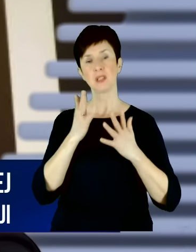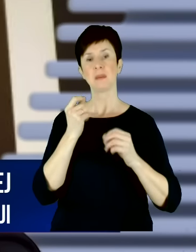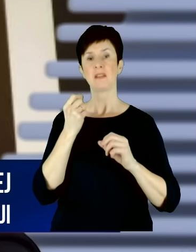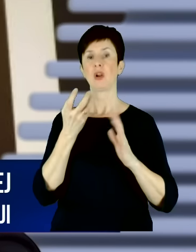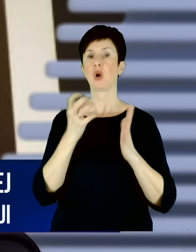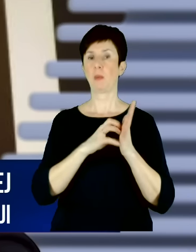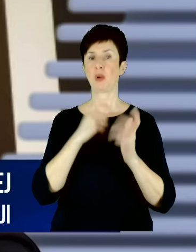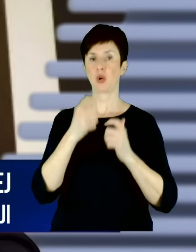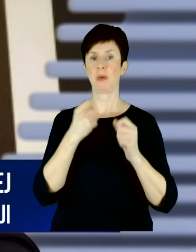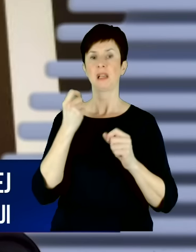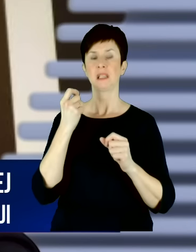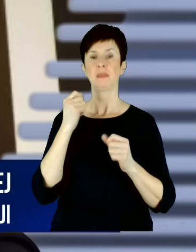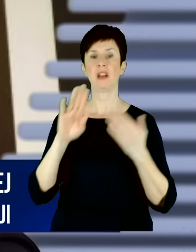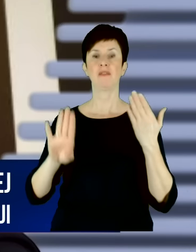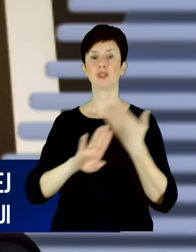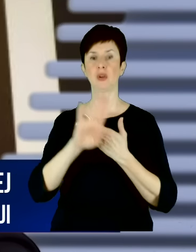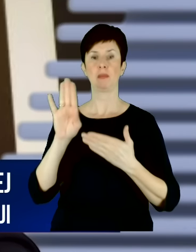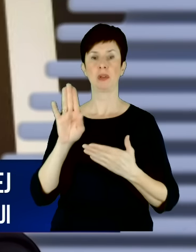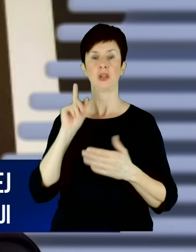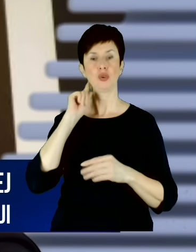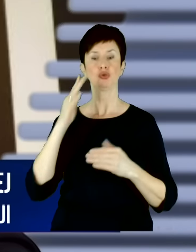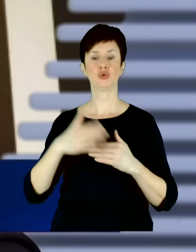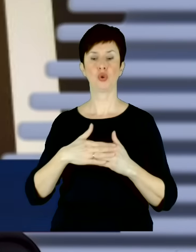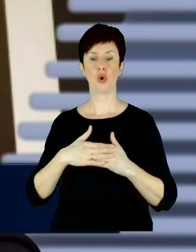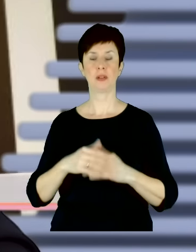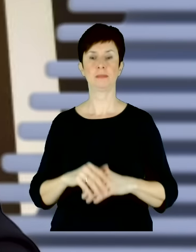wystąpienie żony Aleksieja Nawalnego.